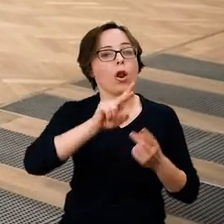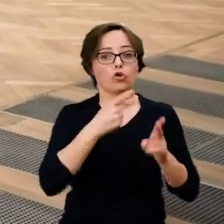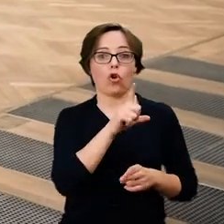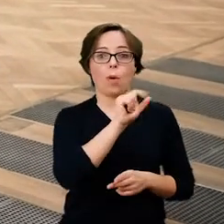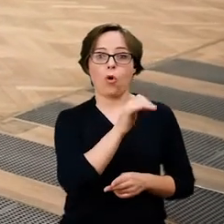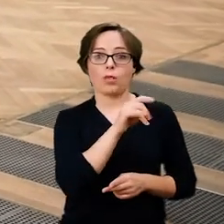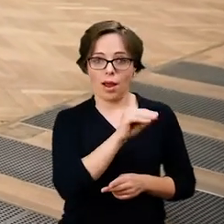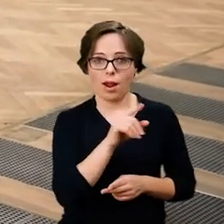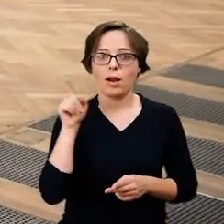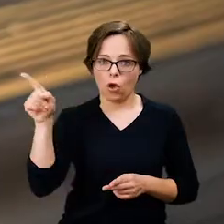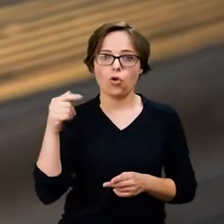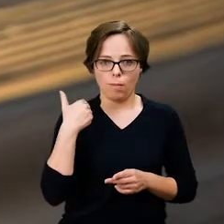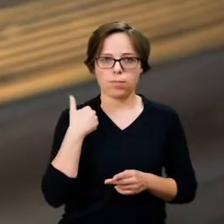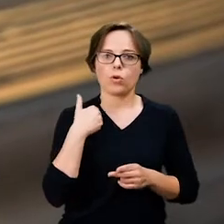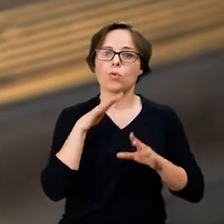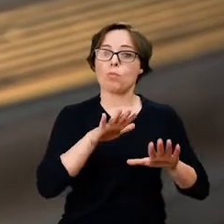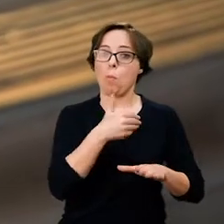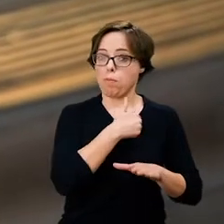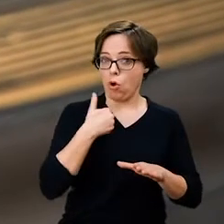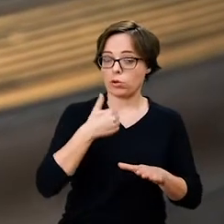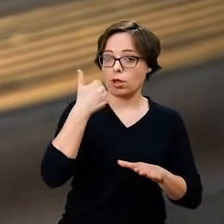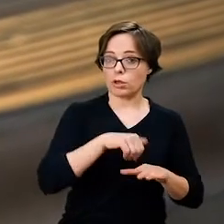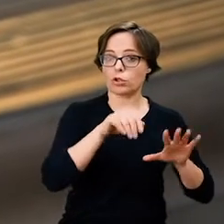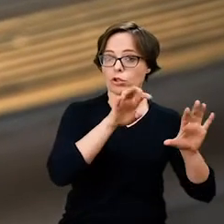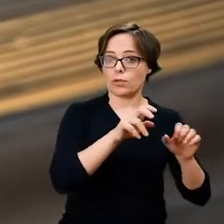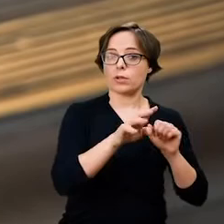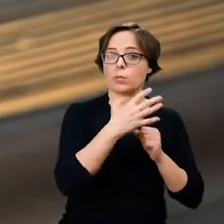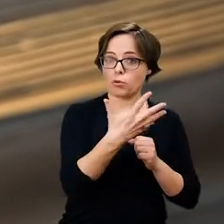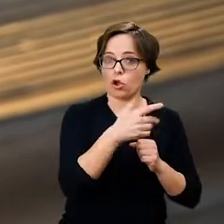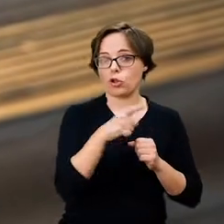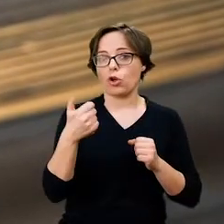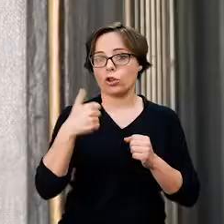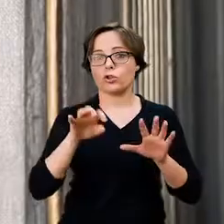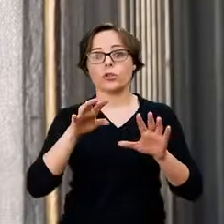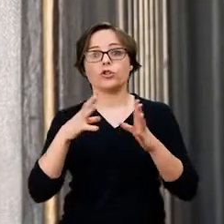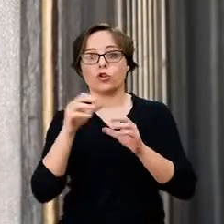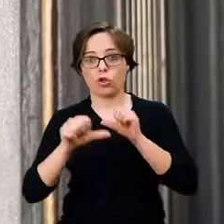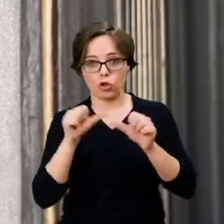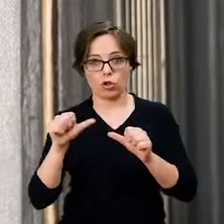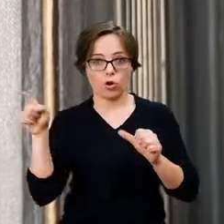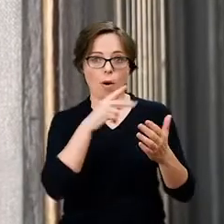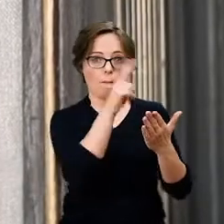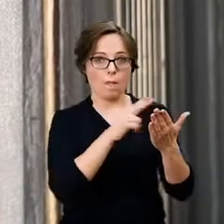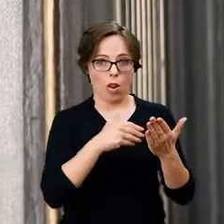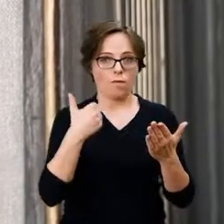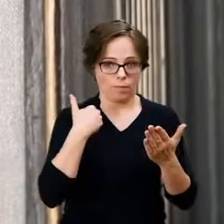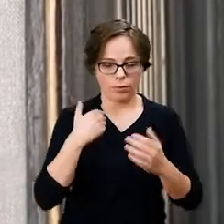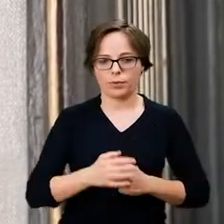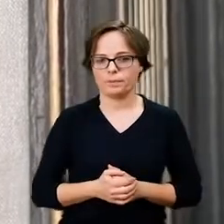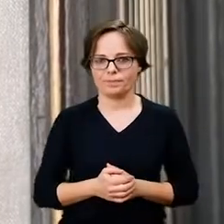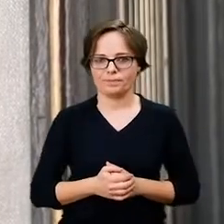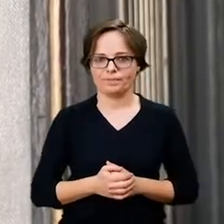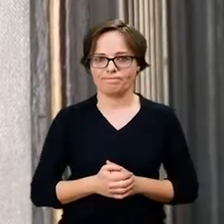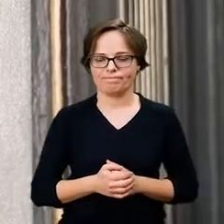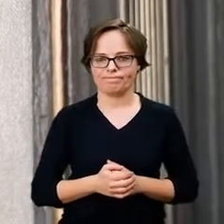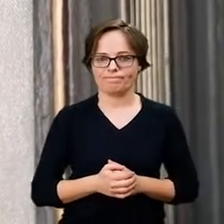malowanych przez artystę w okresie pobytu na ziemiach polskich między 1905 a 1910 rokiem.